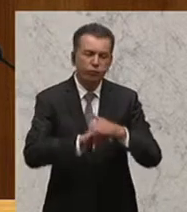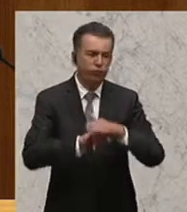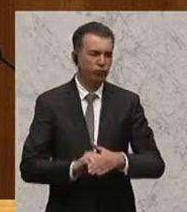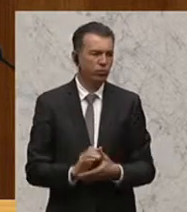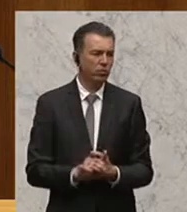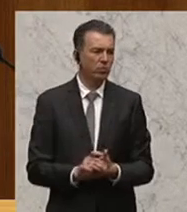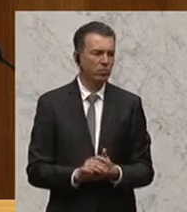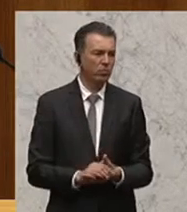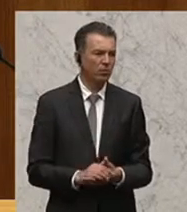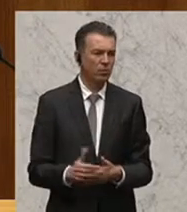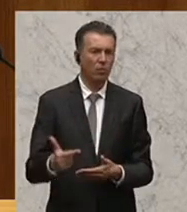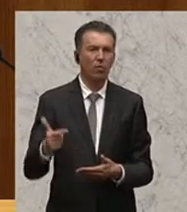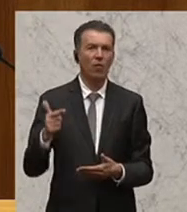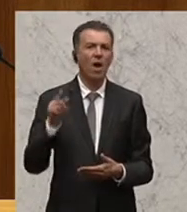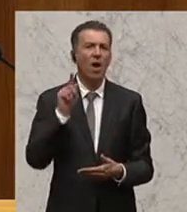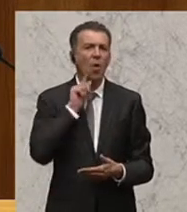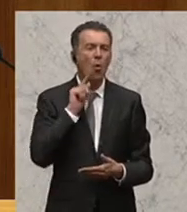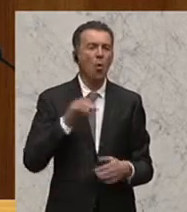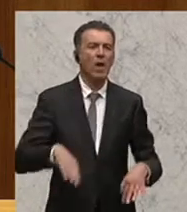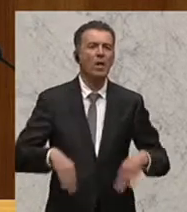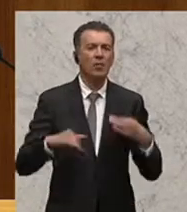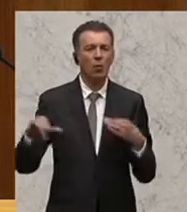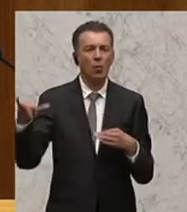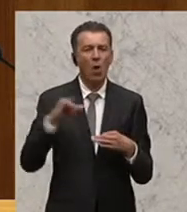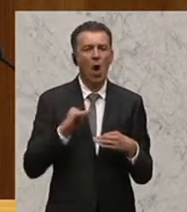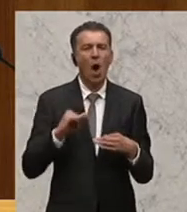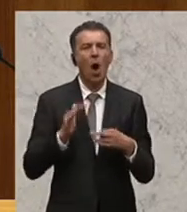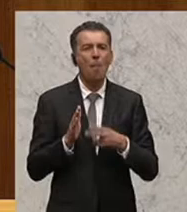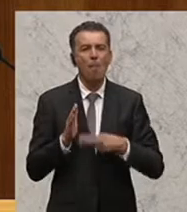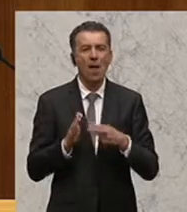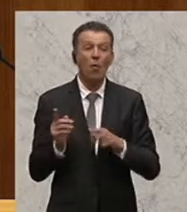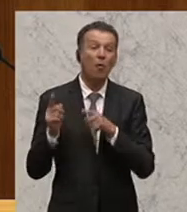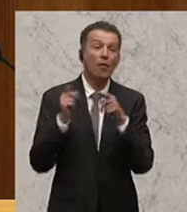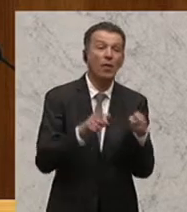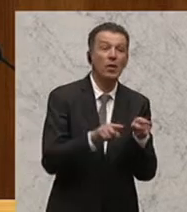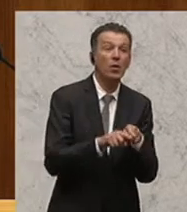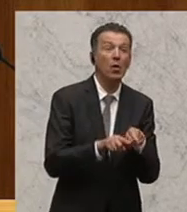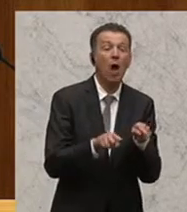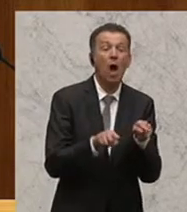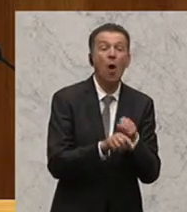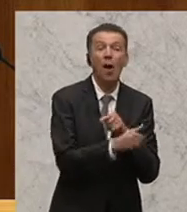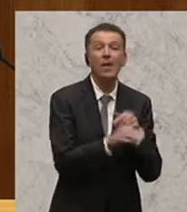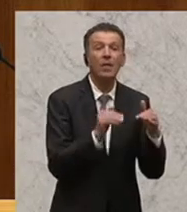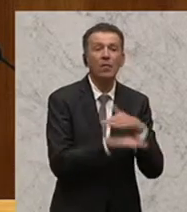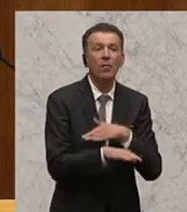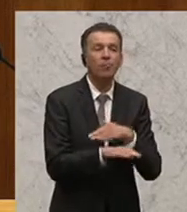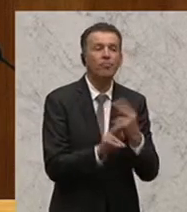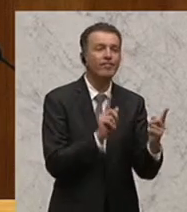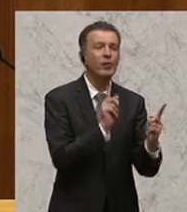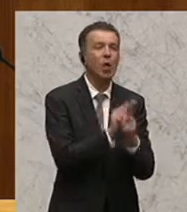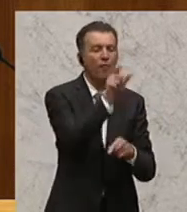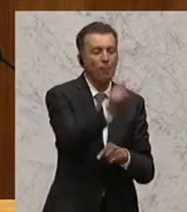Ich habe am 2 Uhr in der Früh zum Hauptbahnhof gefahren, weil dort auch einige gestrandet sind. Und ich habe dann mit einem Syrer geredet,